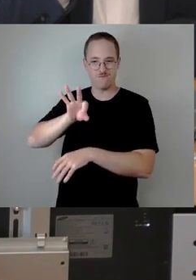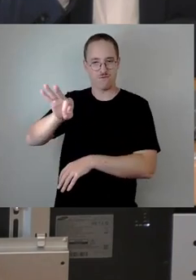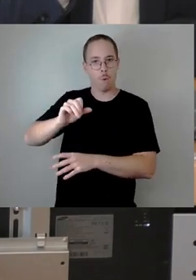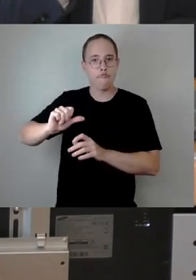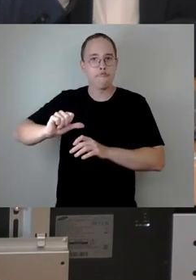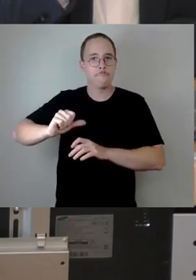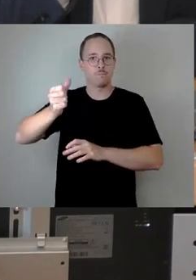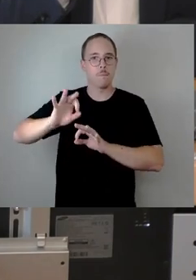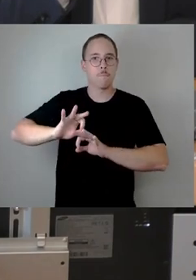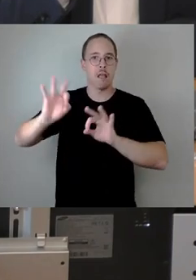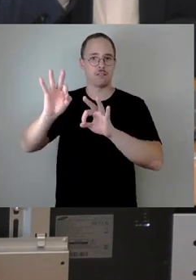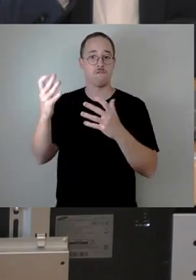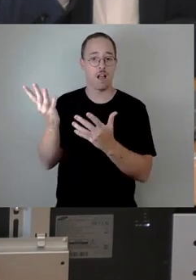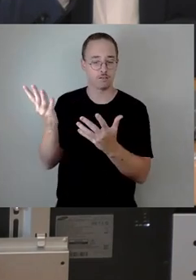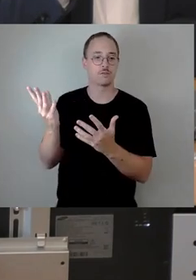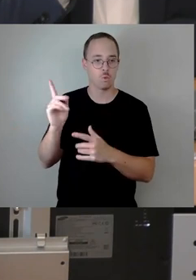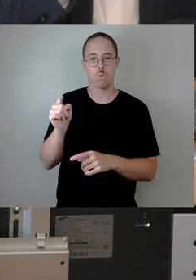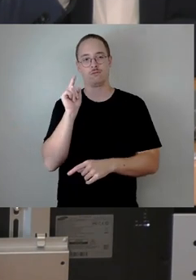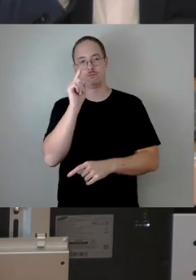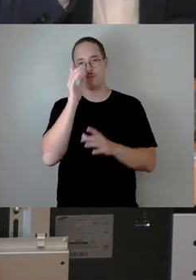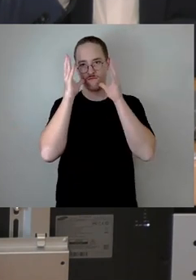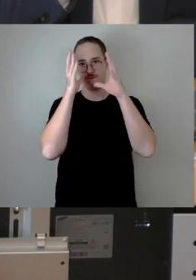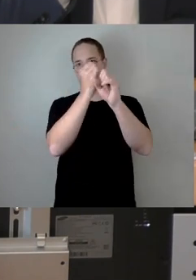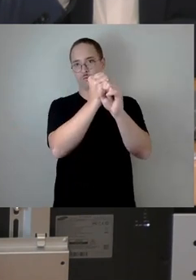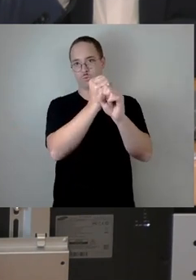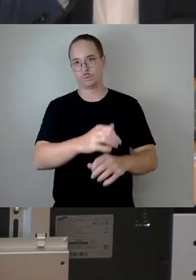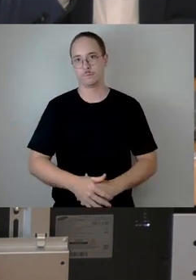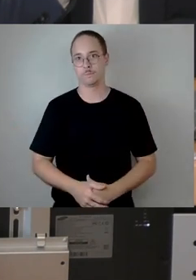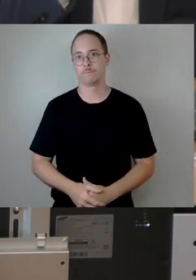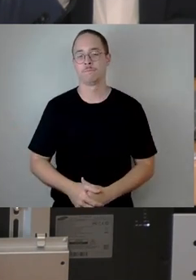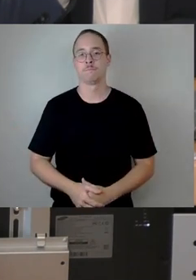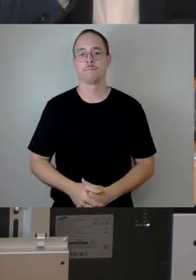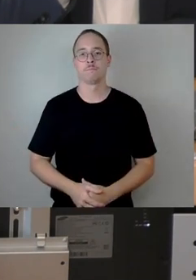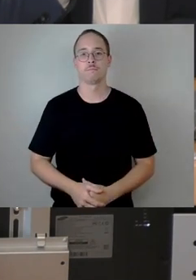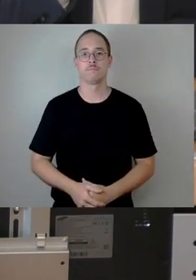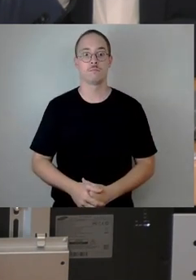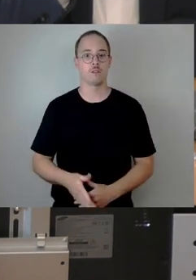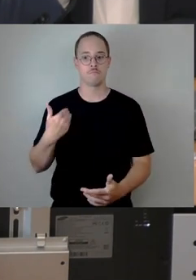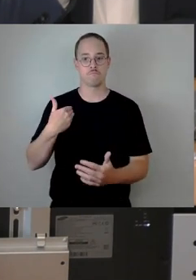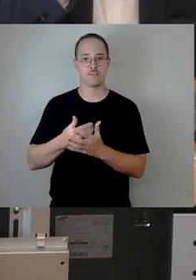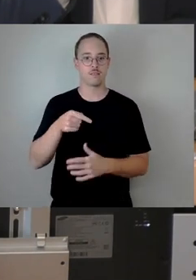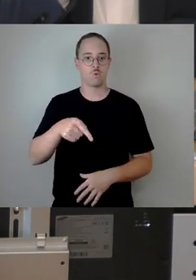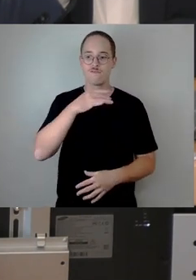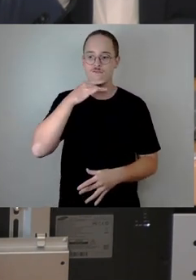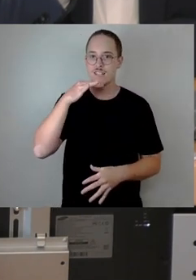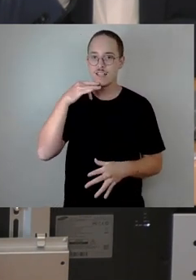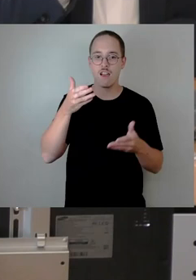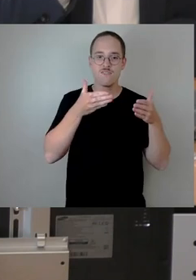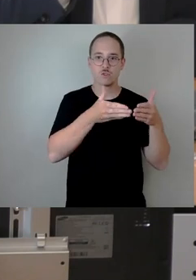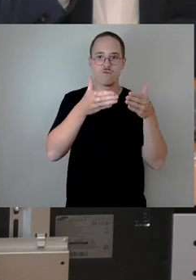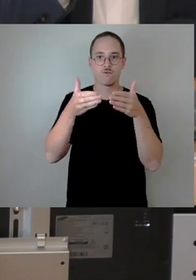und diskutiert worden, dass der Dresdner Stadtrat noch nie so viele Fraktionen mit so unterschiedlichen politischen